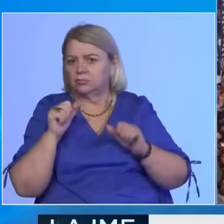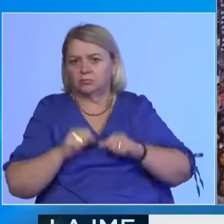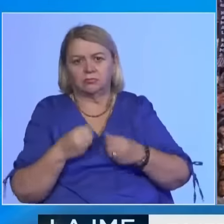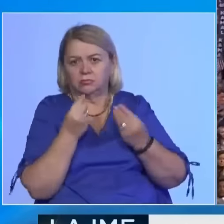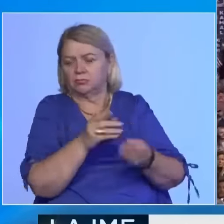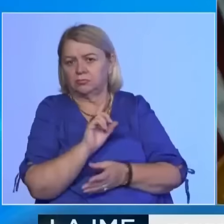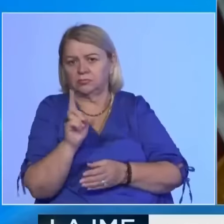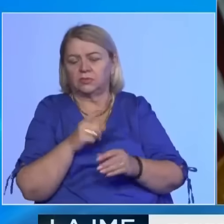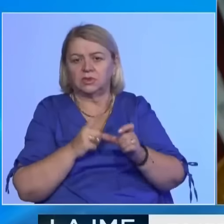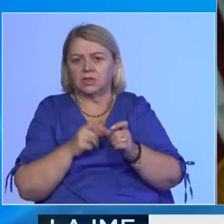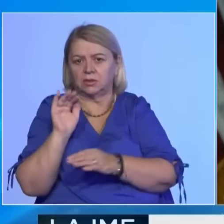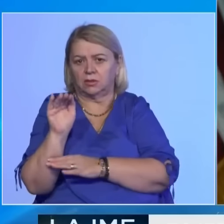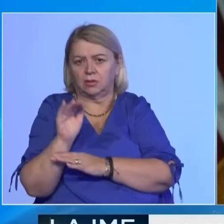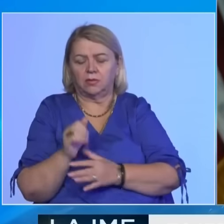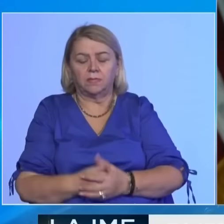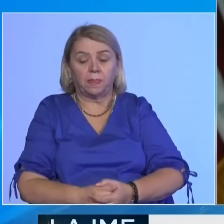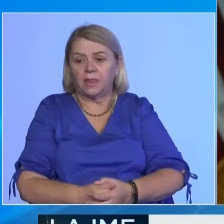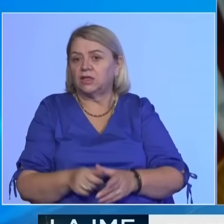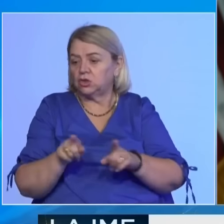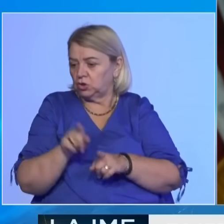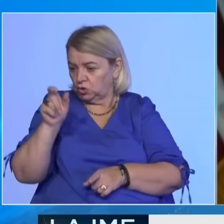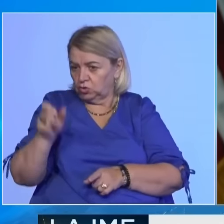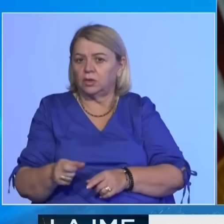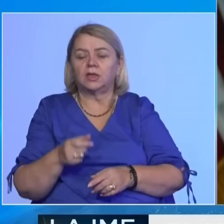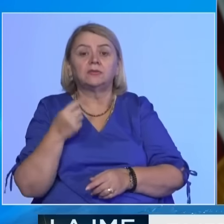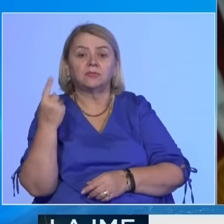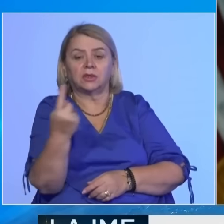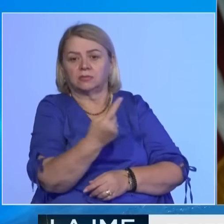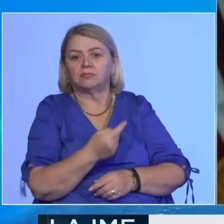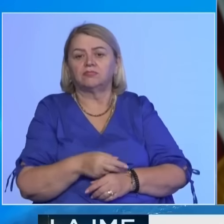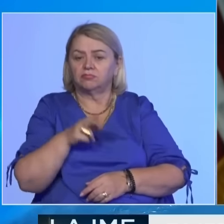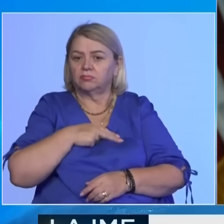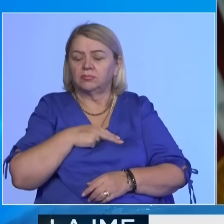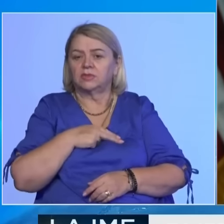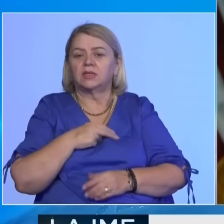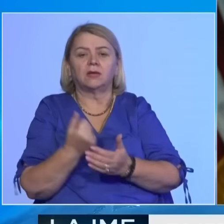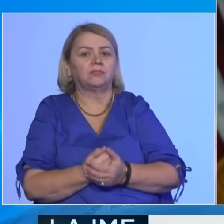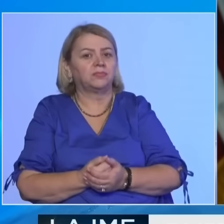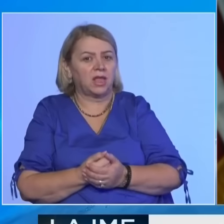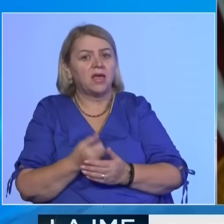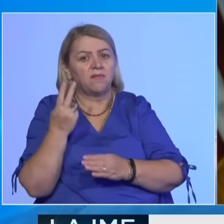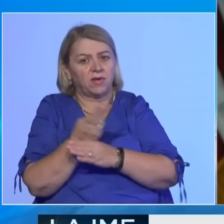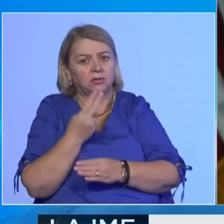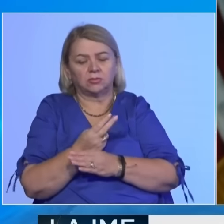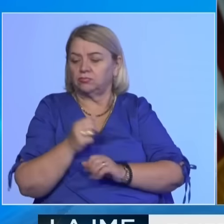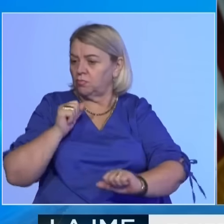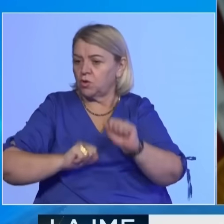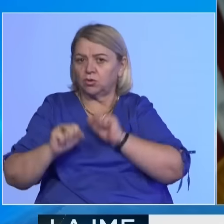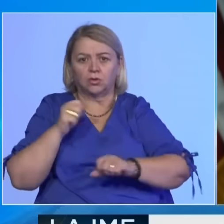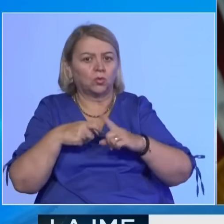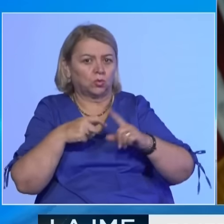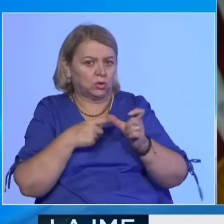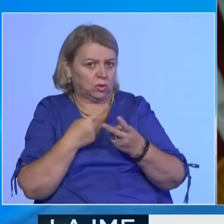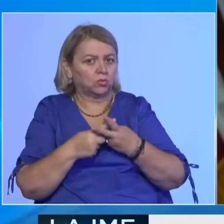ka thëtë Cheney në deklarat. Si qytetar, se cili kemi për detyr që vendin të vëm para partis për të mbrojtur kushtetutën.